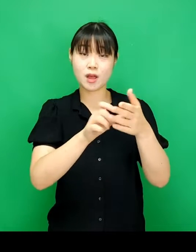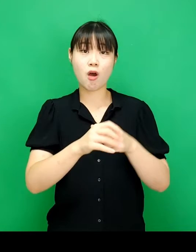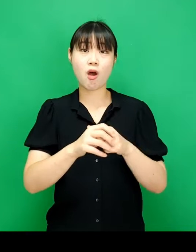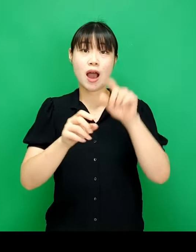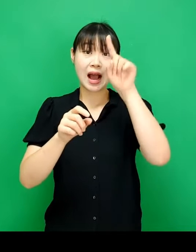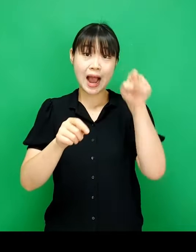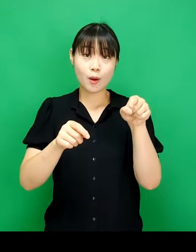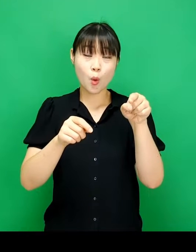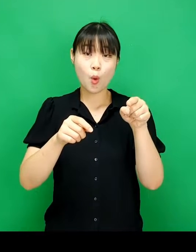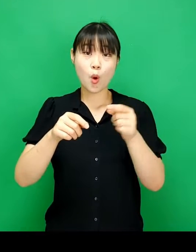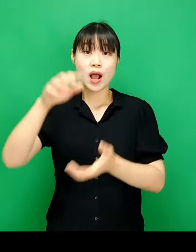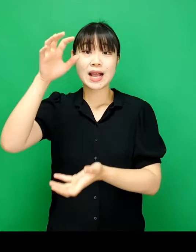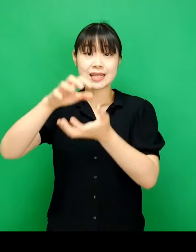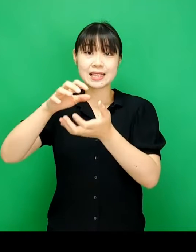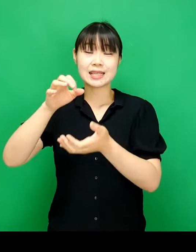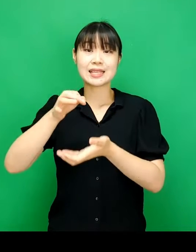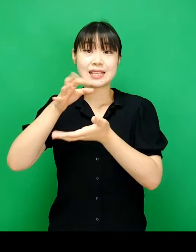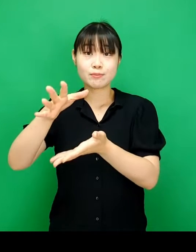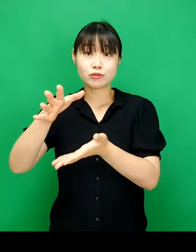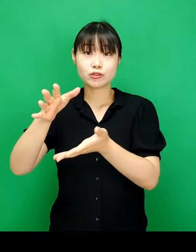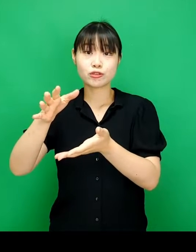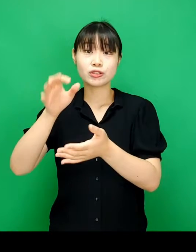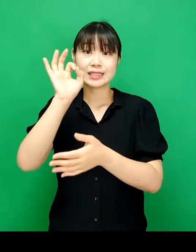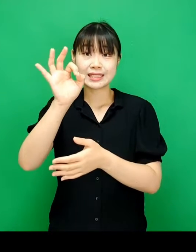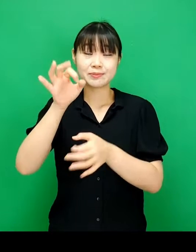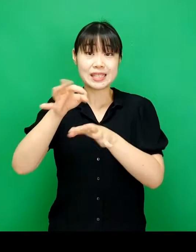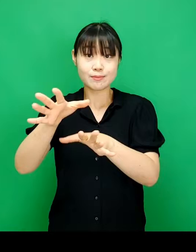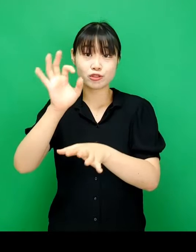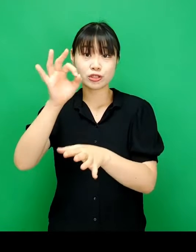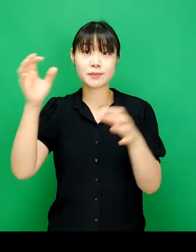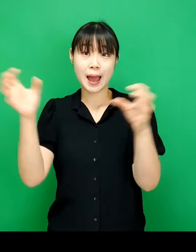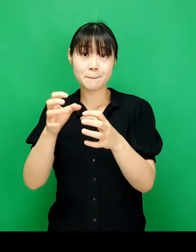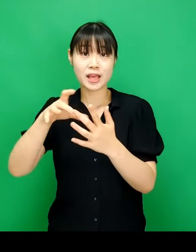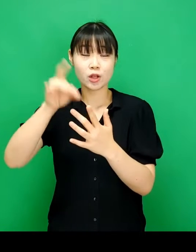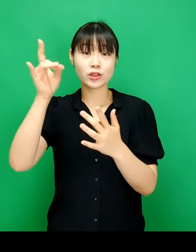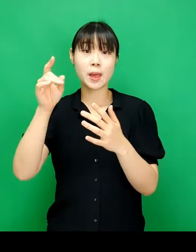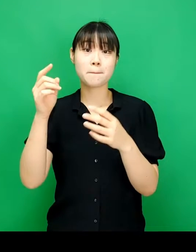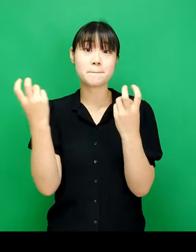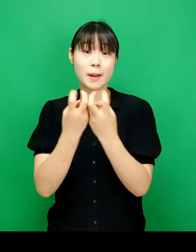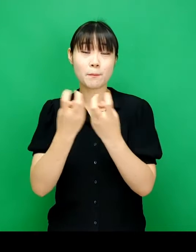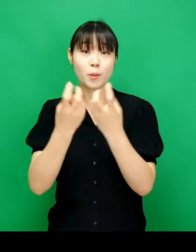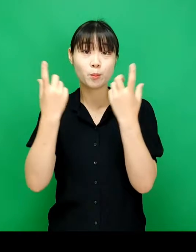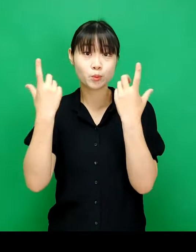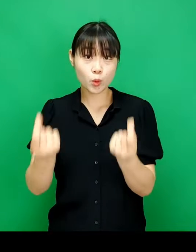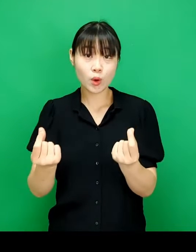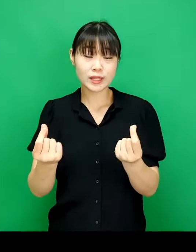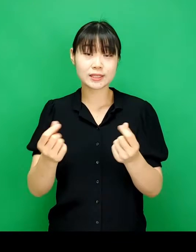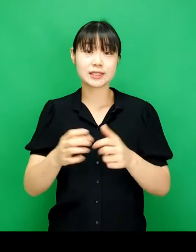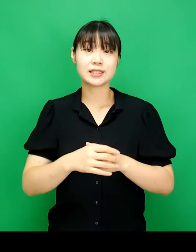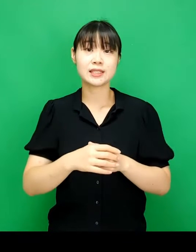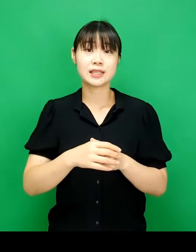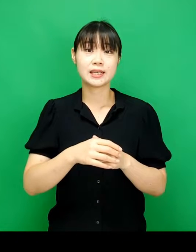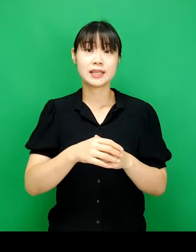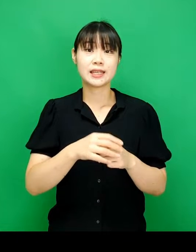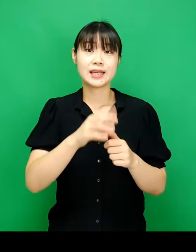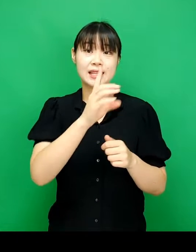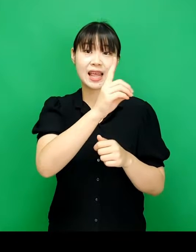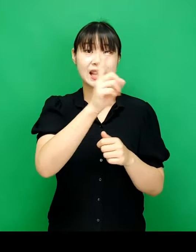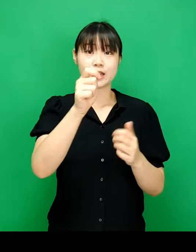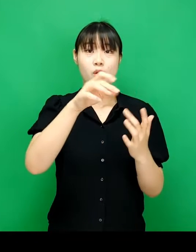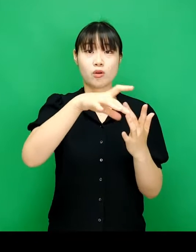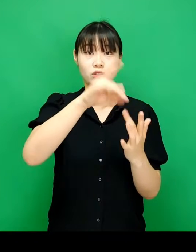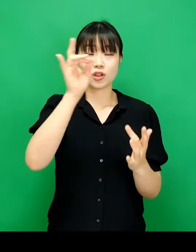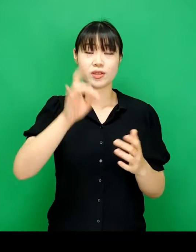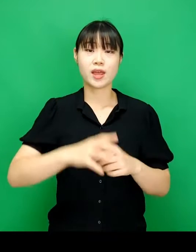괄호를 열고 앞에서 기부금액 합계를 선택한 방식으로 컨트롤 키와